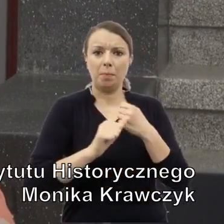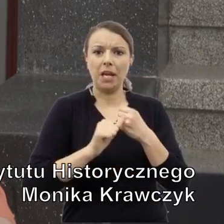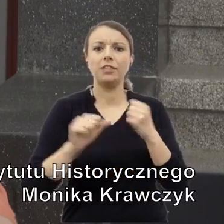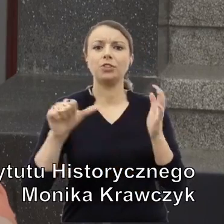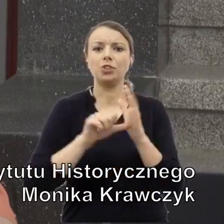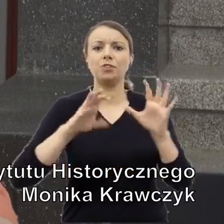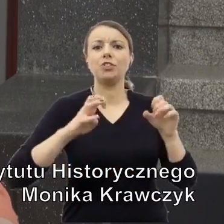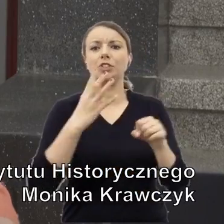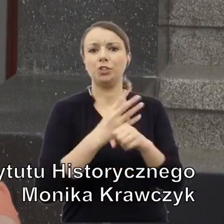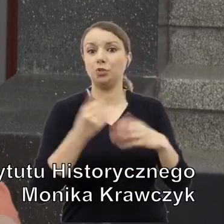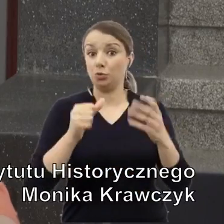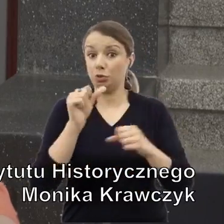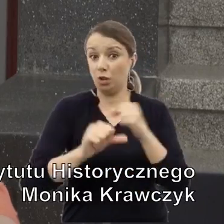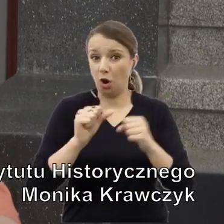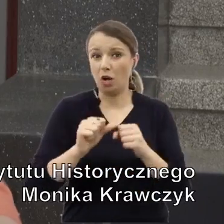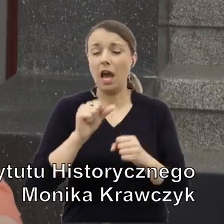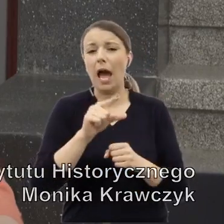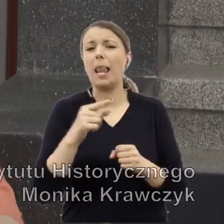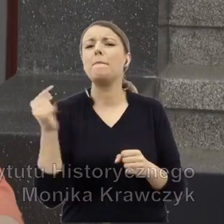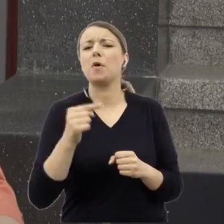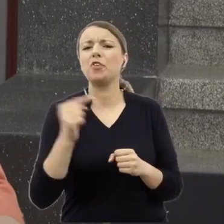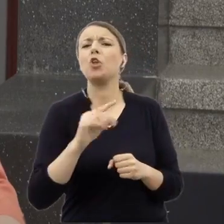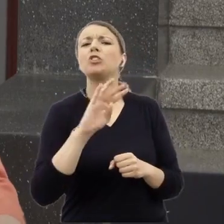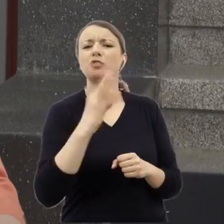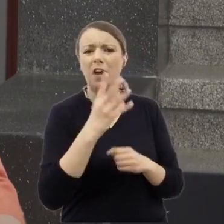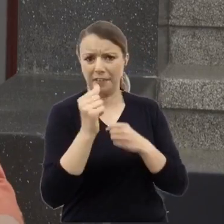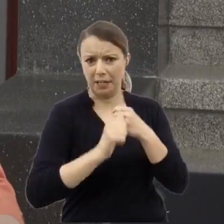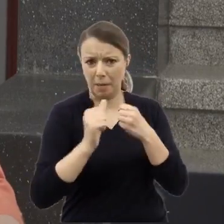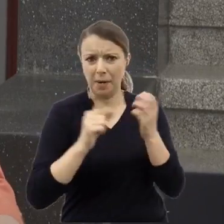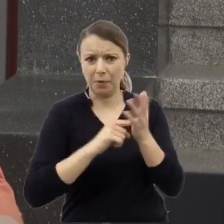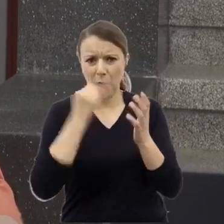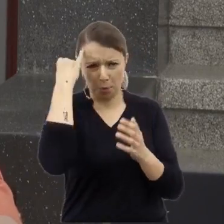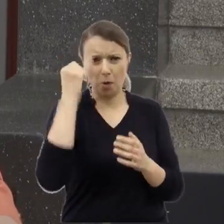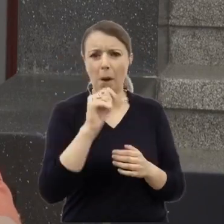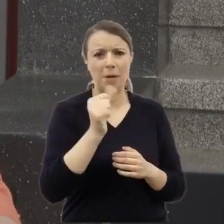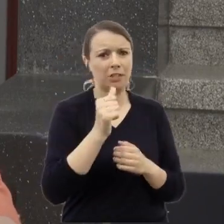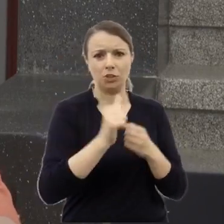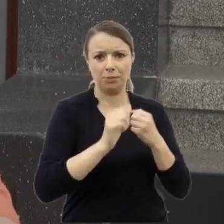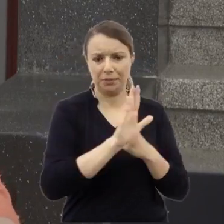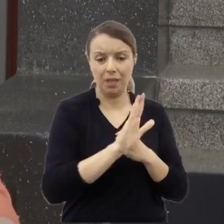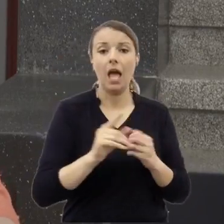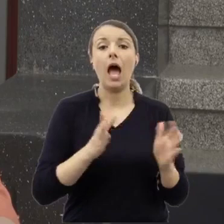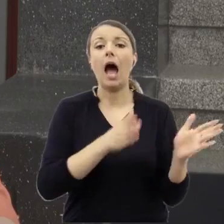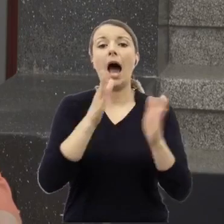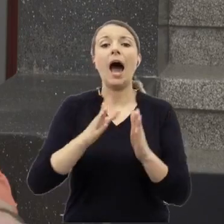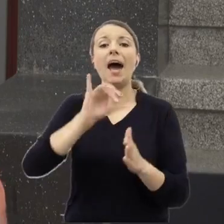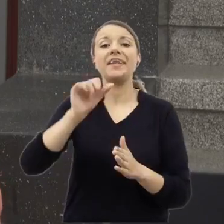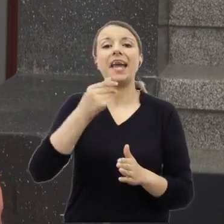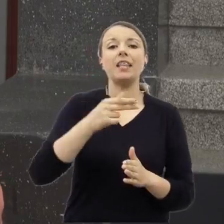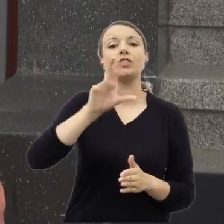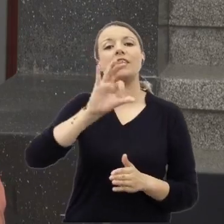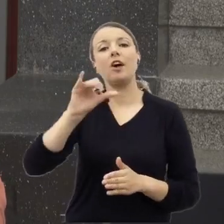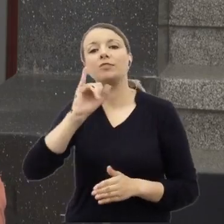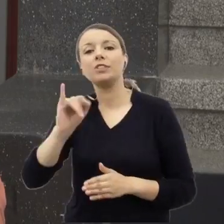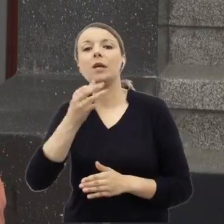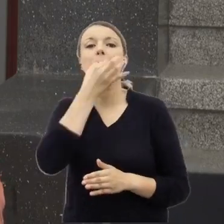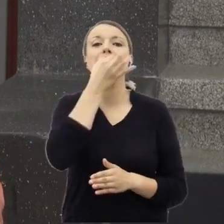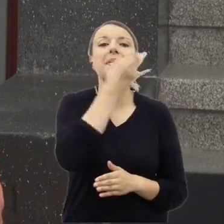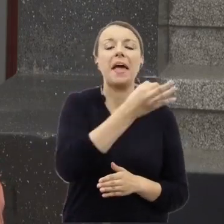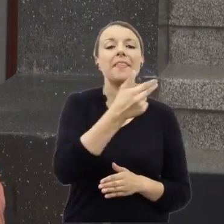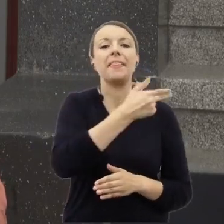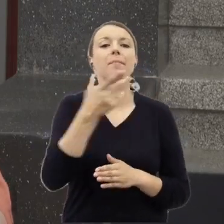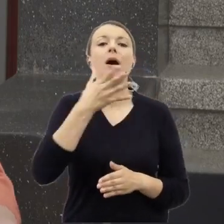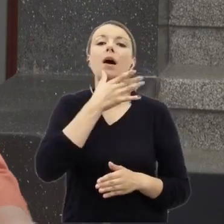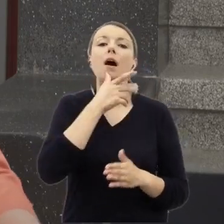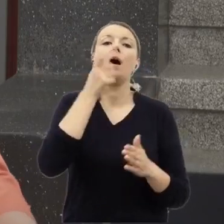Pierwszego, tu powinno być czwartego, więc to jest pomyłka. Oraz Jana Śledzianowskiego Pytania nad pogromem kieleckim,